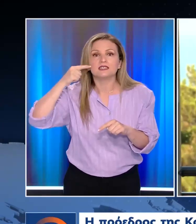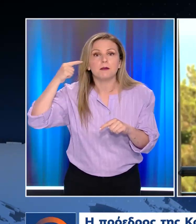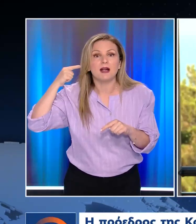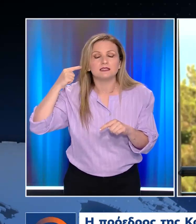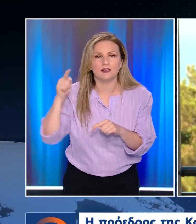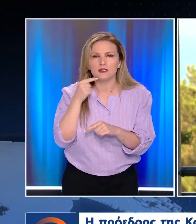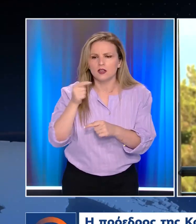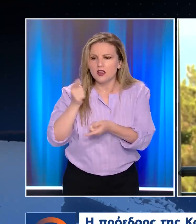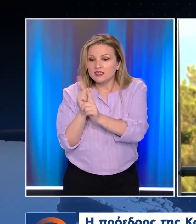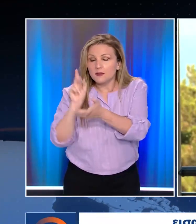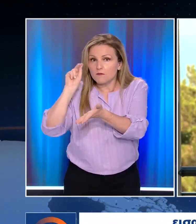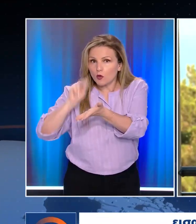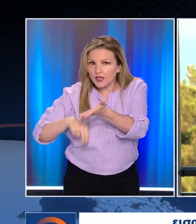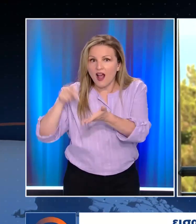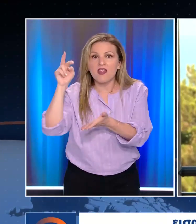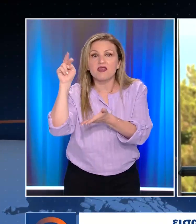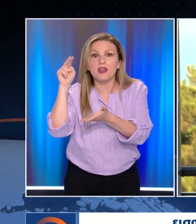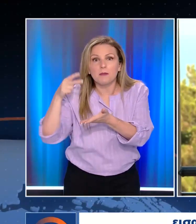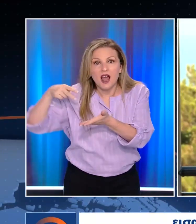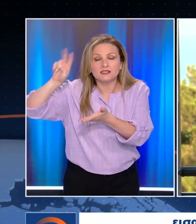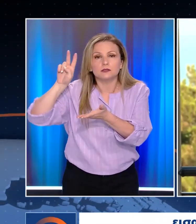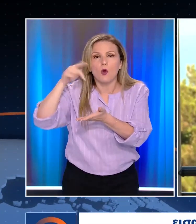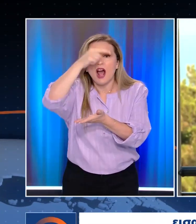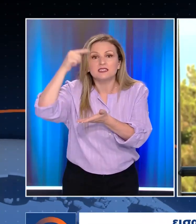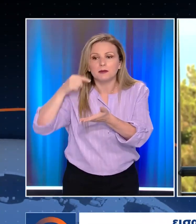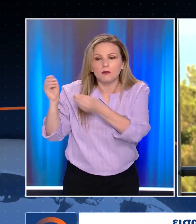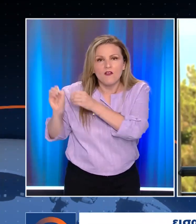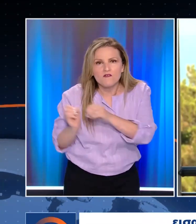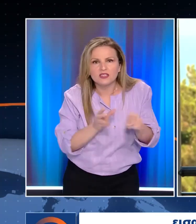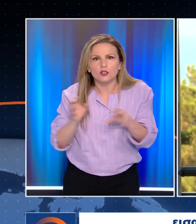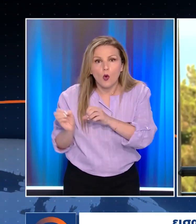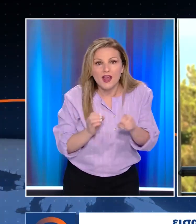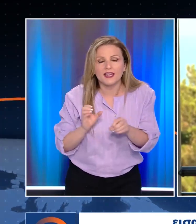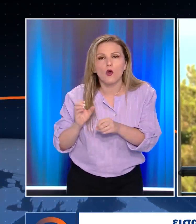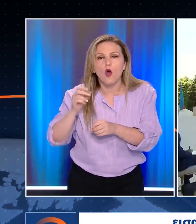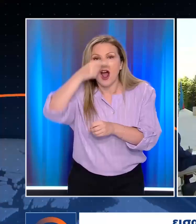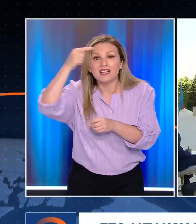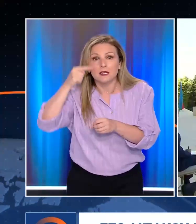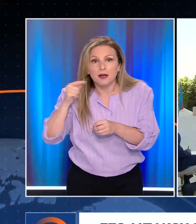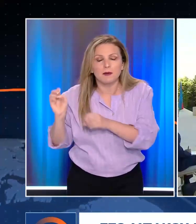συμφωνία για τον διπλασιασμό των εισαγωγών φυσικού αερίου από το Ζερμπαϊτζάν πως στην Ευρωπαϊκή Ένωση.